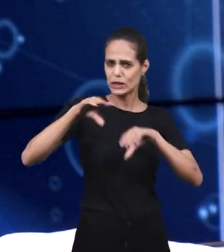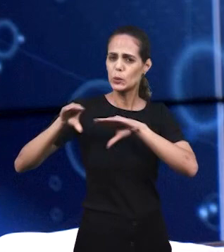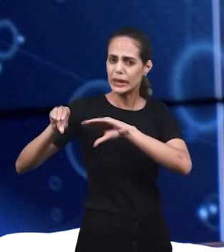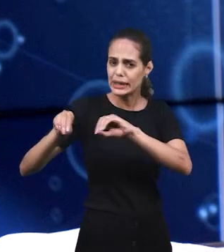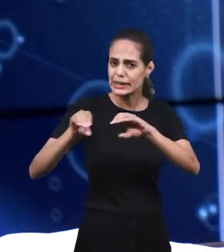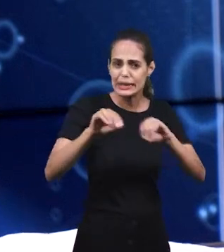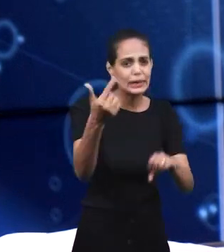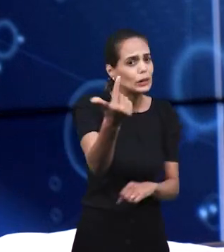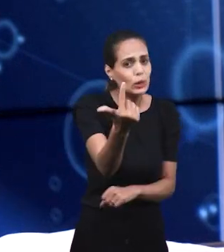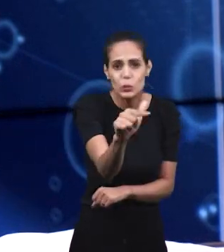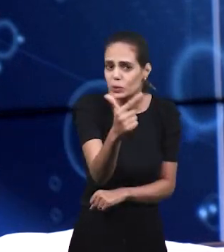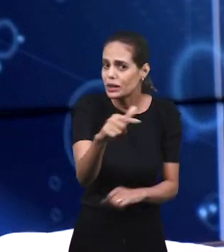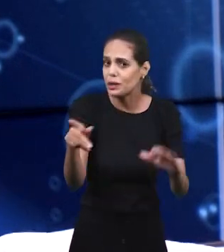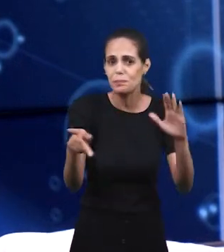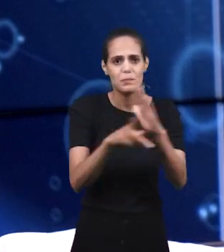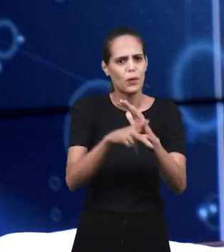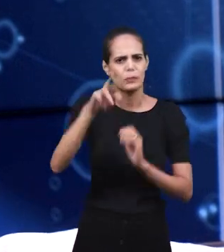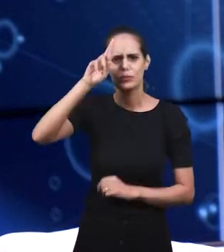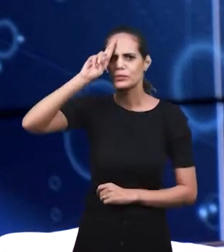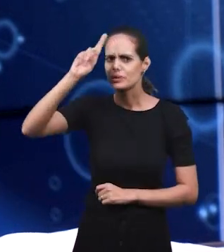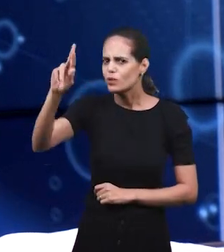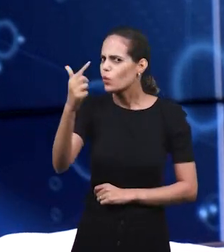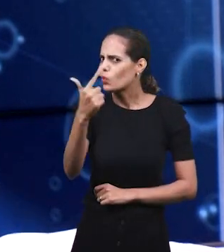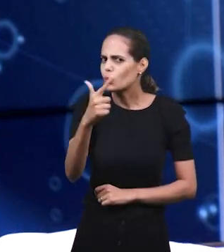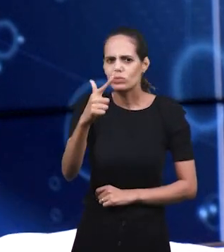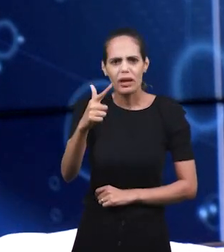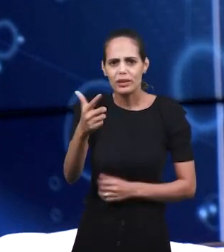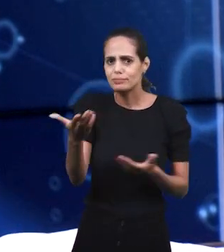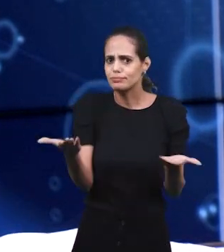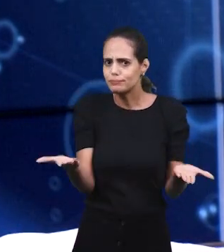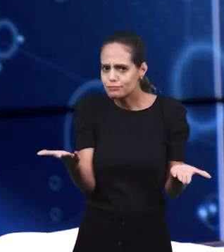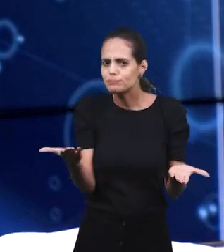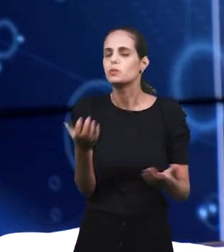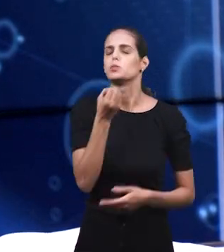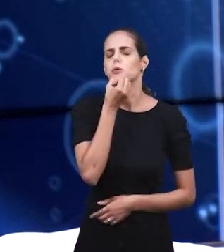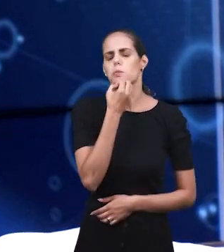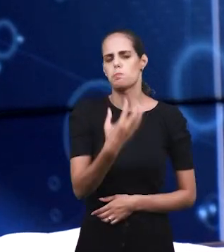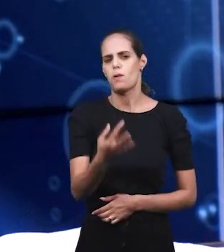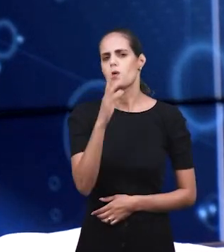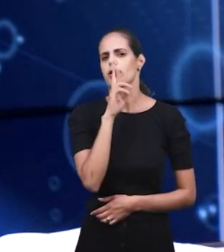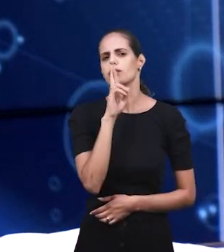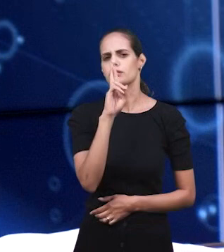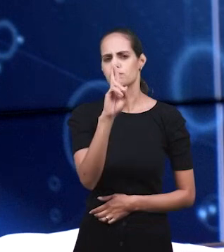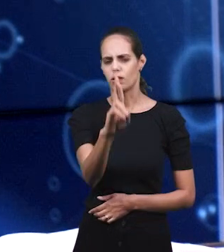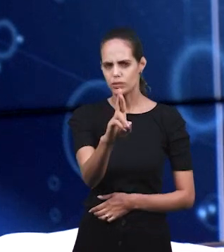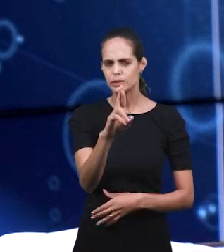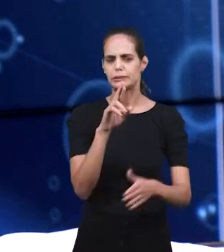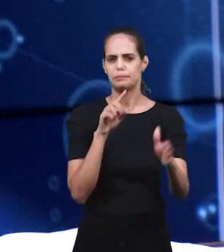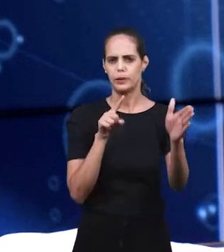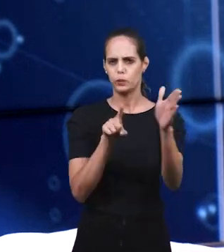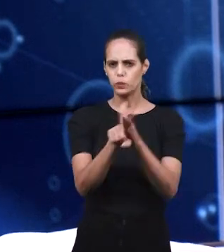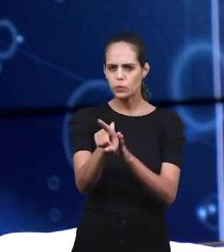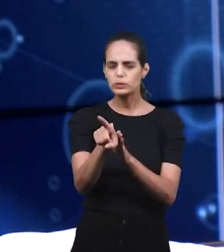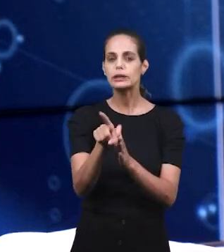– это когда учитель, он уже наг, и он не имеет, что передать своим